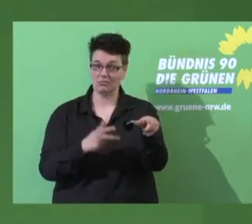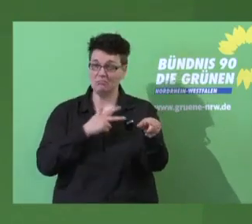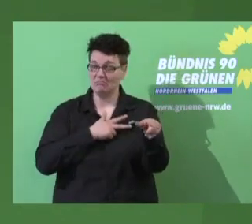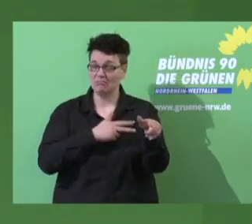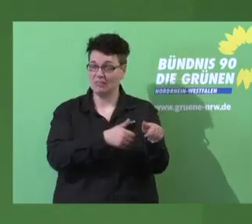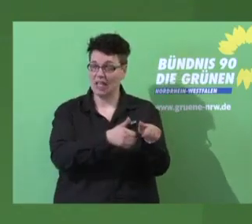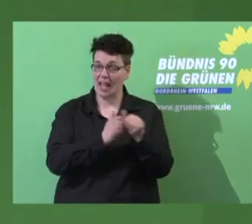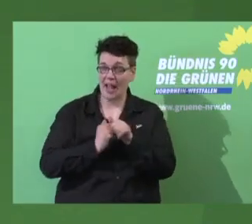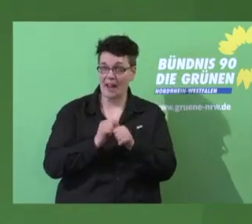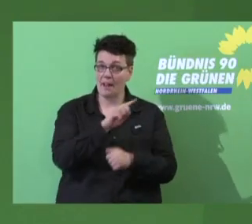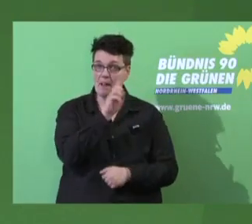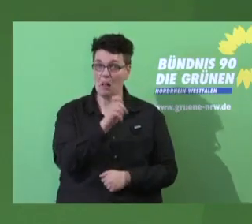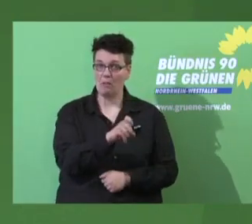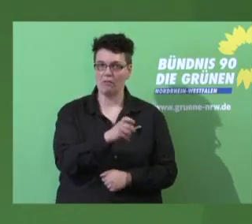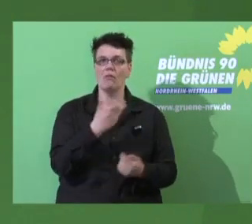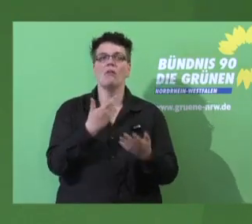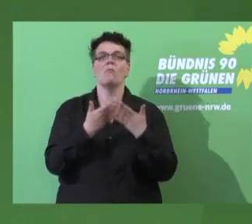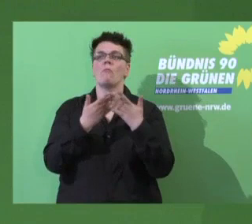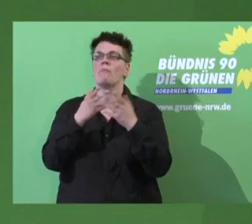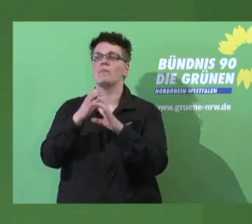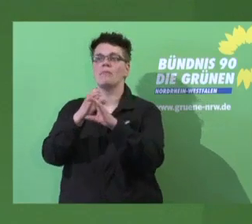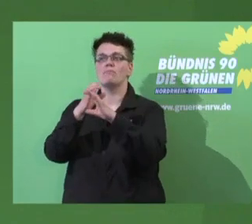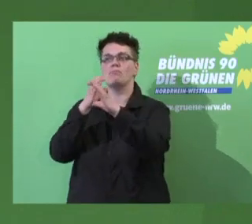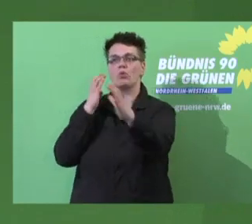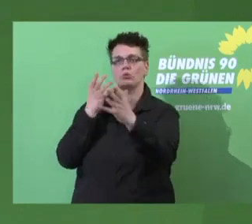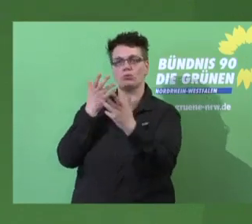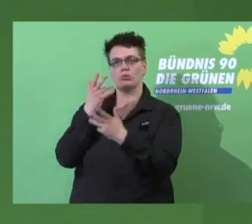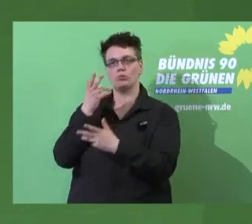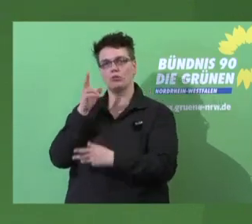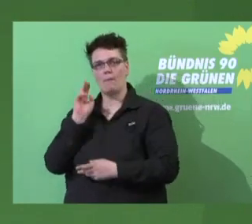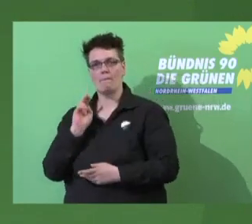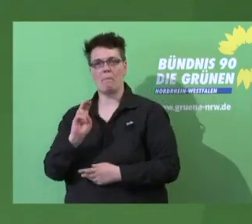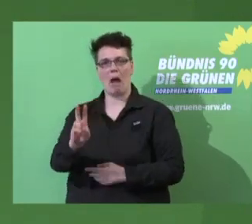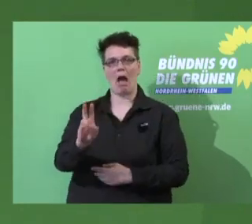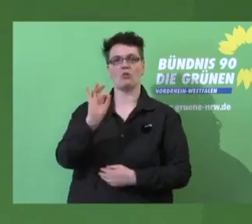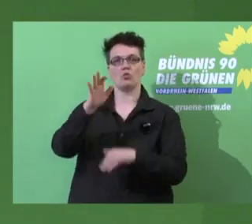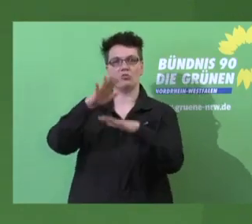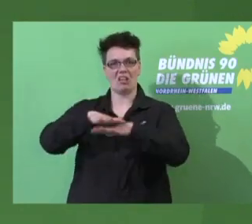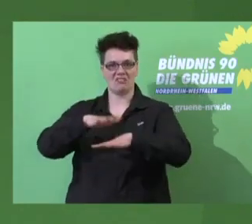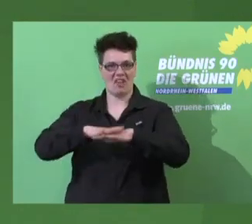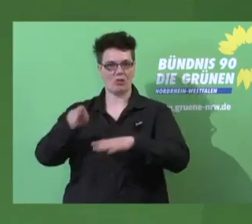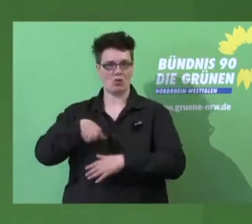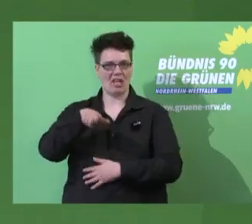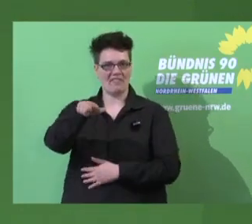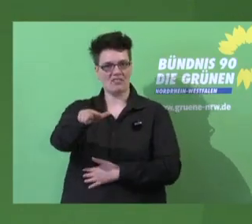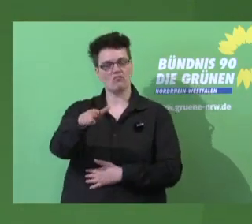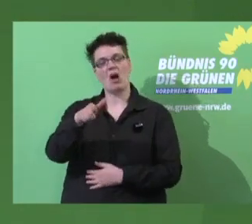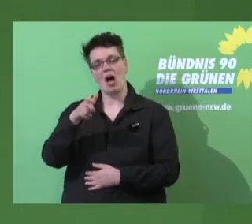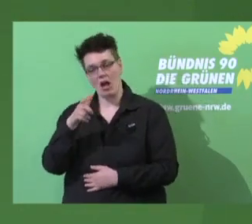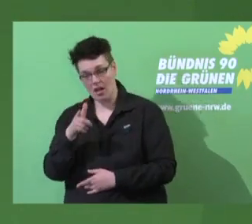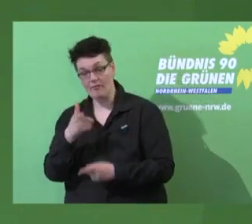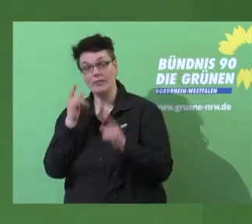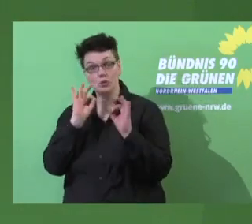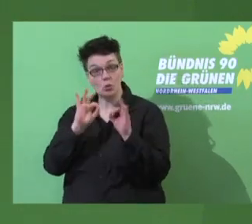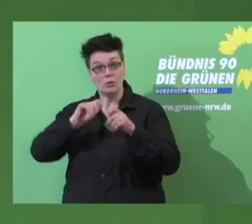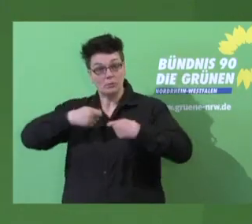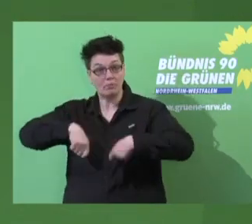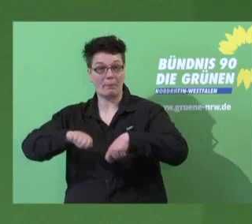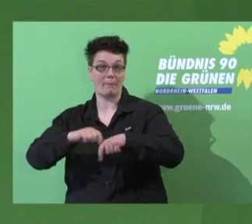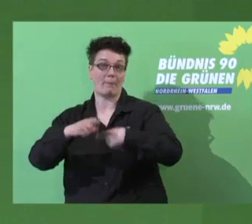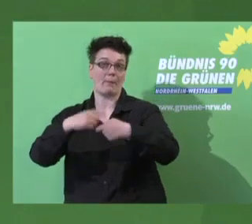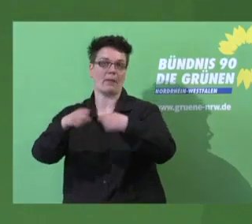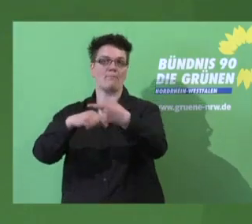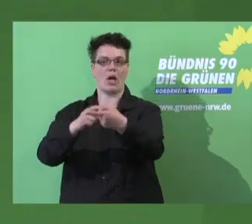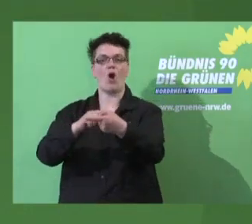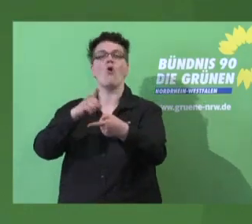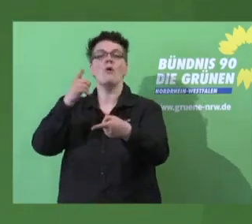ausgebautes Bus- und Bahnnetz kann NRW zwar auf ähnliches Niveau der Nutzung wie in der Schweiz bringen, aber vorsichtig mit der